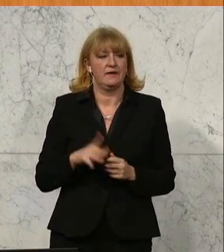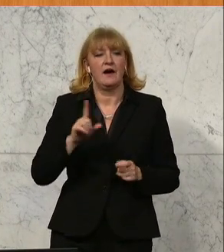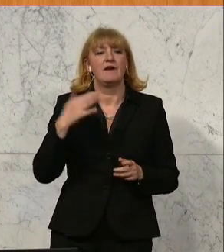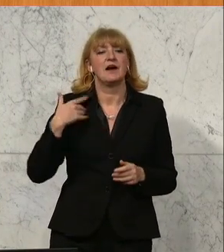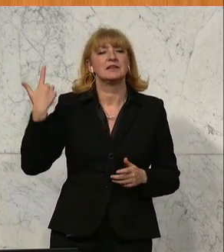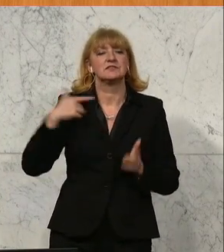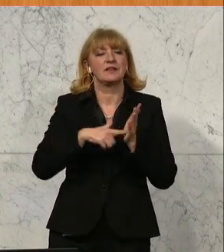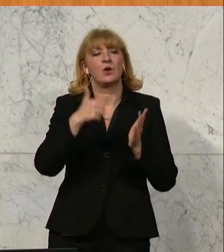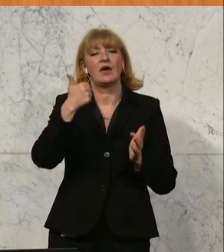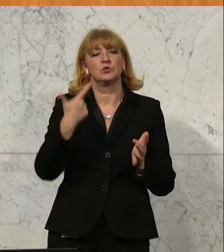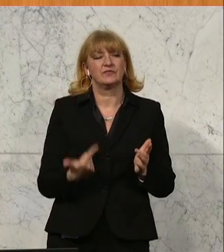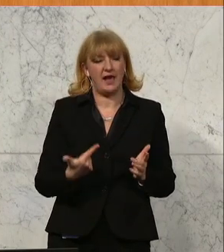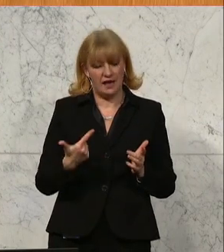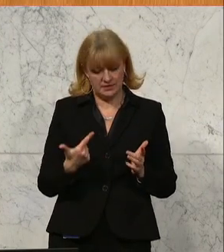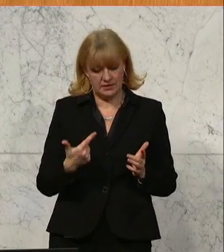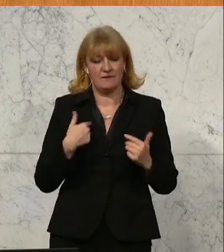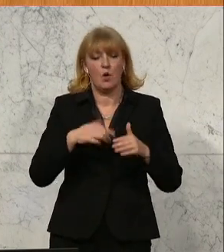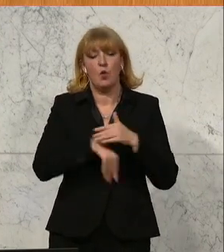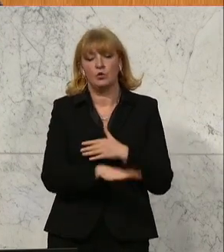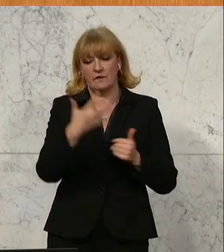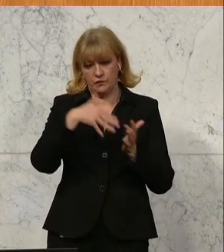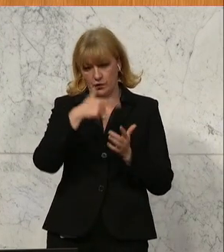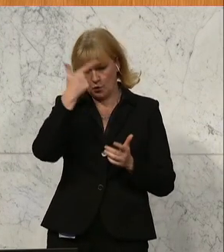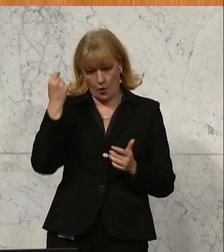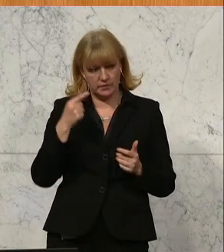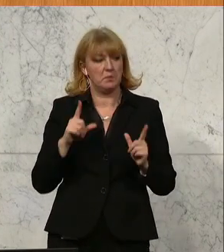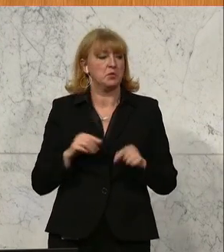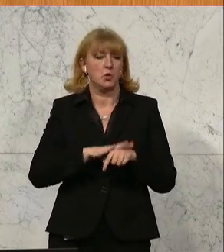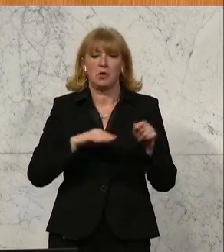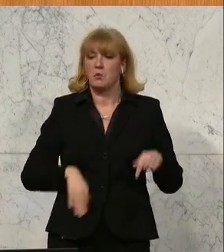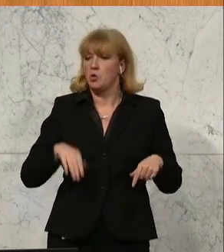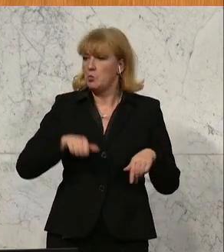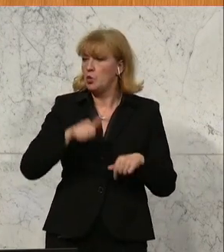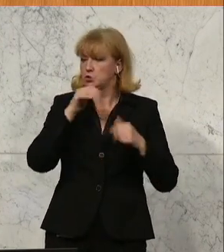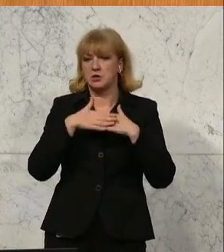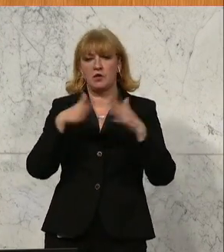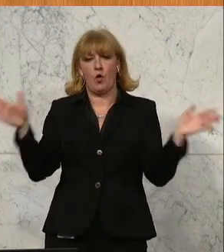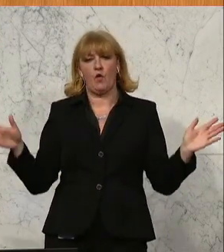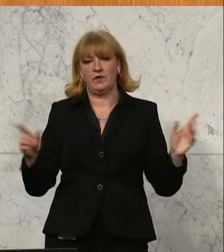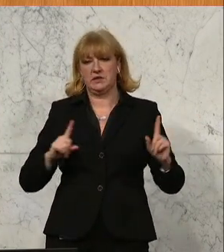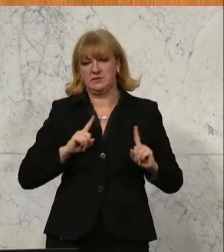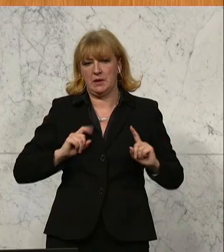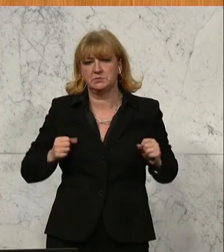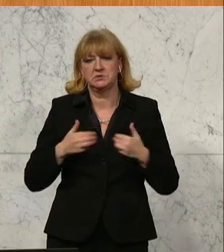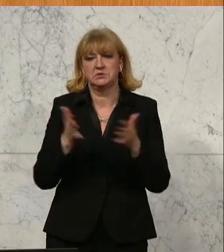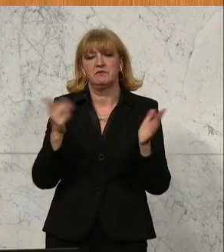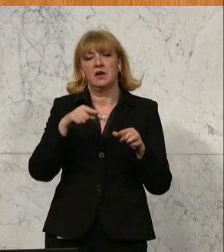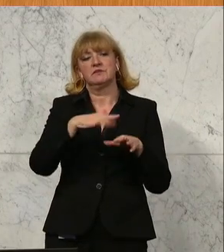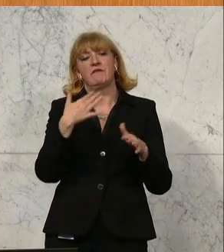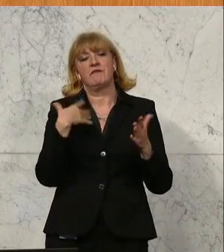2021 bei der Volkszählung gewesen ist. Unter 5000 Einwohner, die Gemeinde muss nicht proaktiv veröffentlichen, was das Bauvorhaben